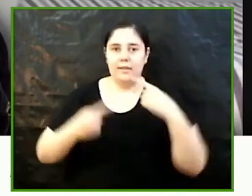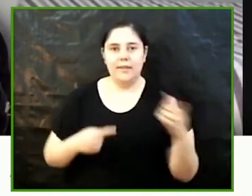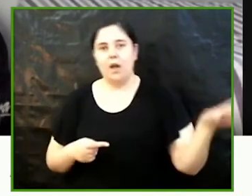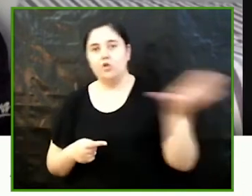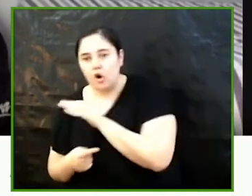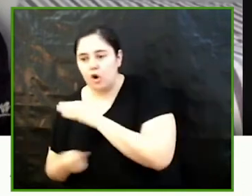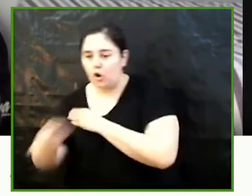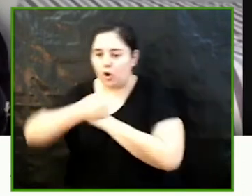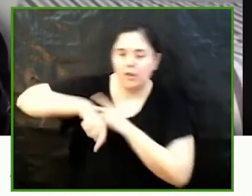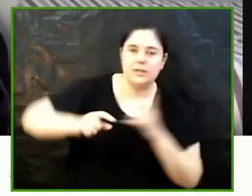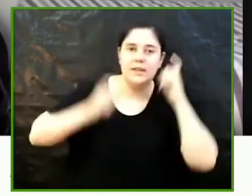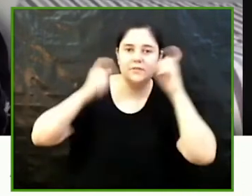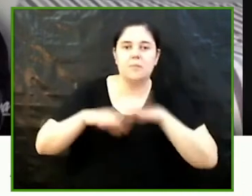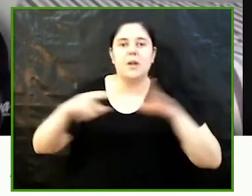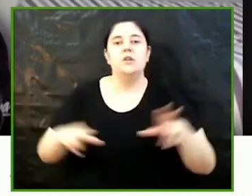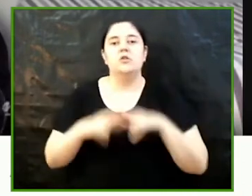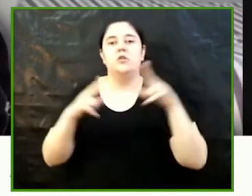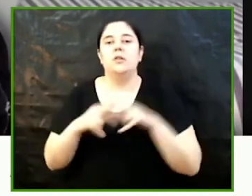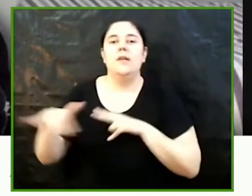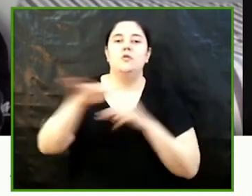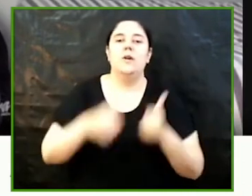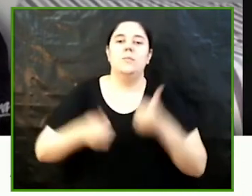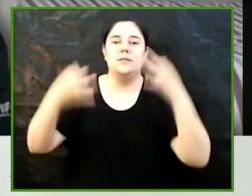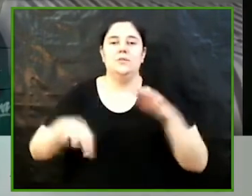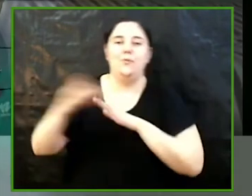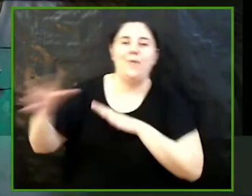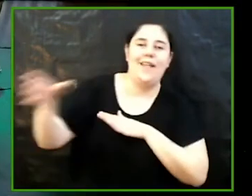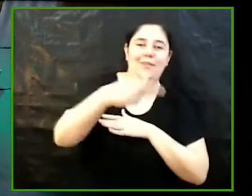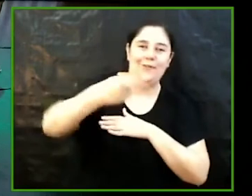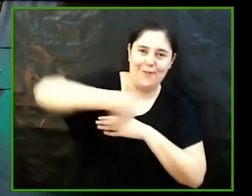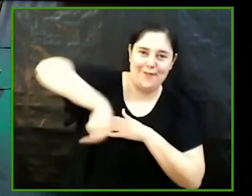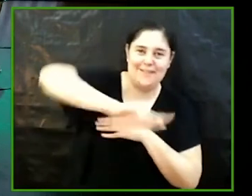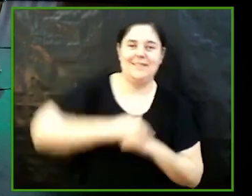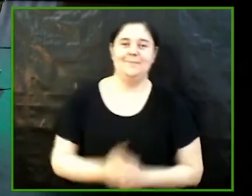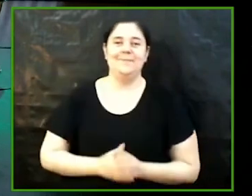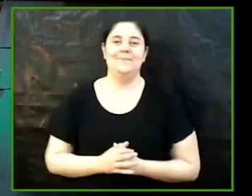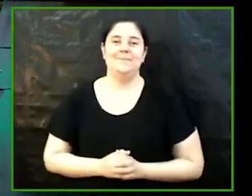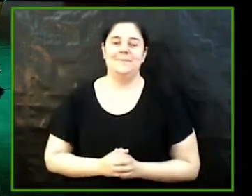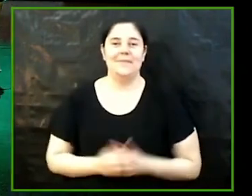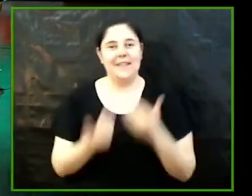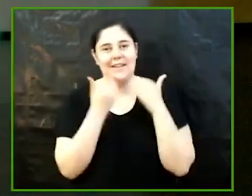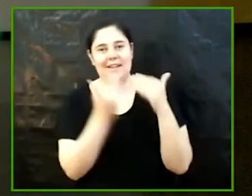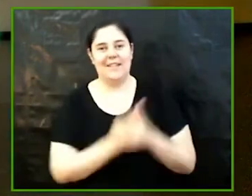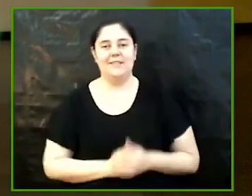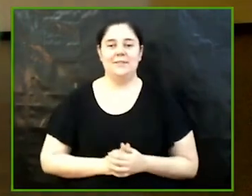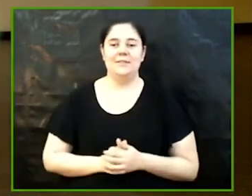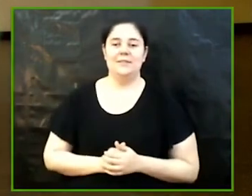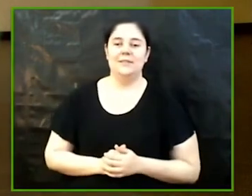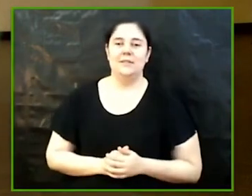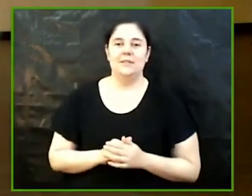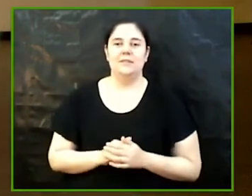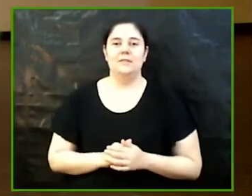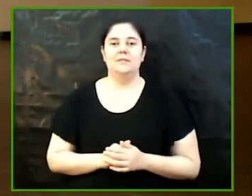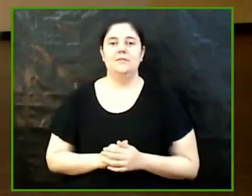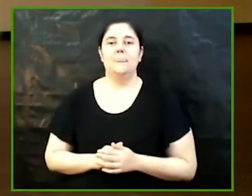para que la sociedad sea un lugar más seguro y más justo para todas nosotras Muchas gracias Laura Passem al grau en